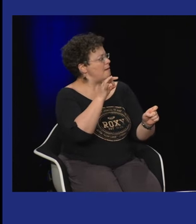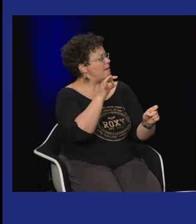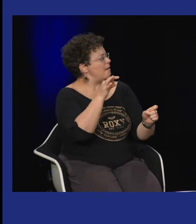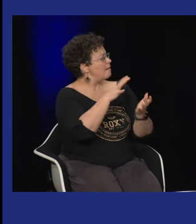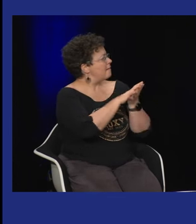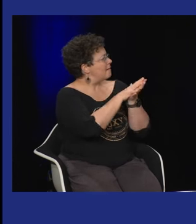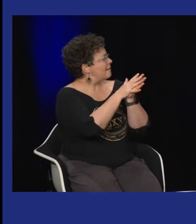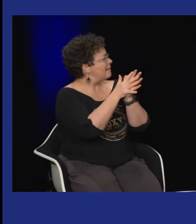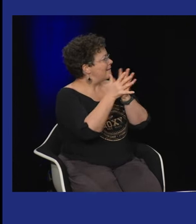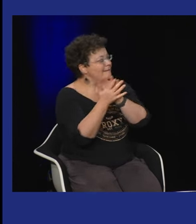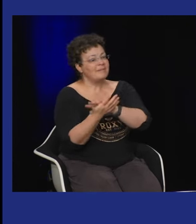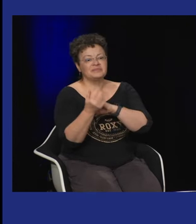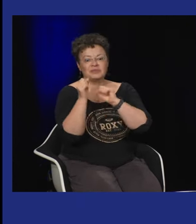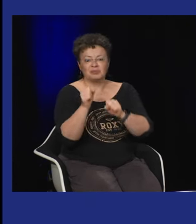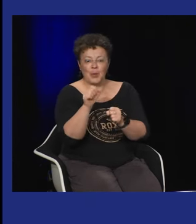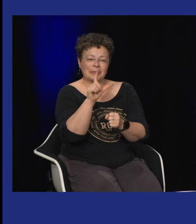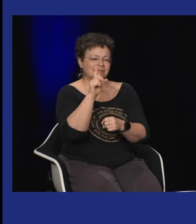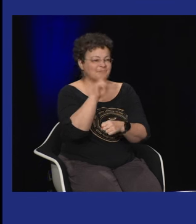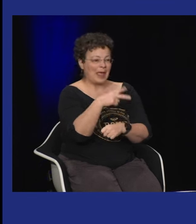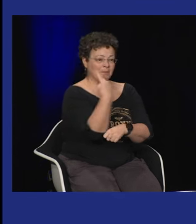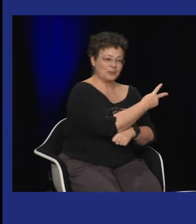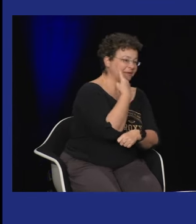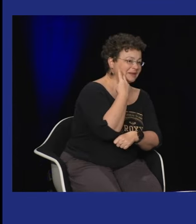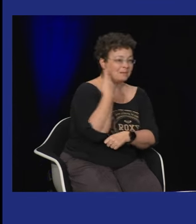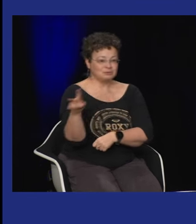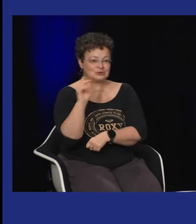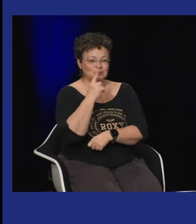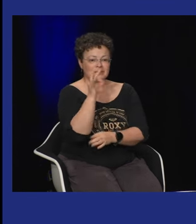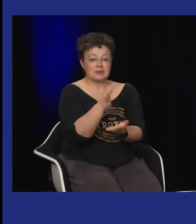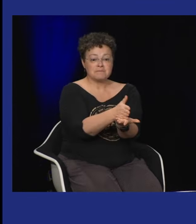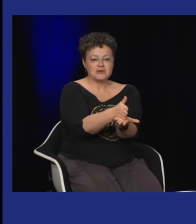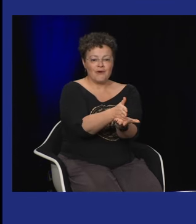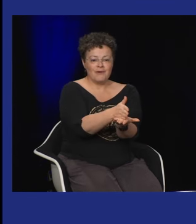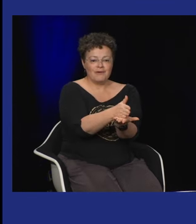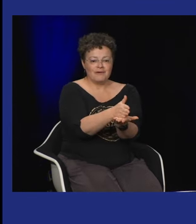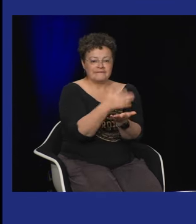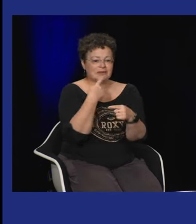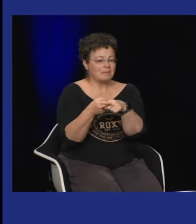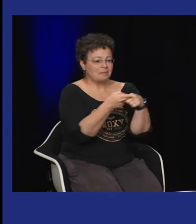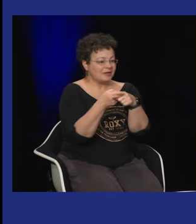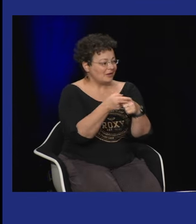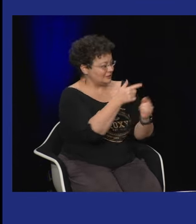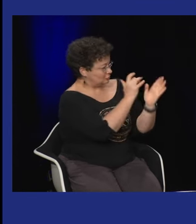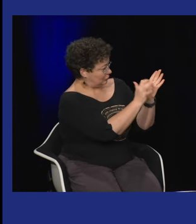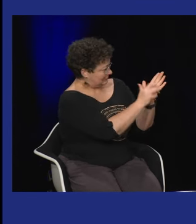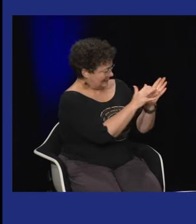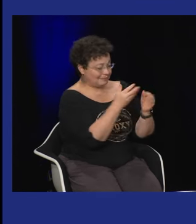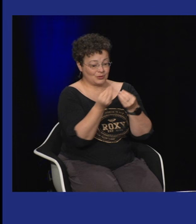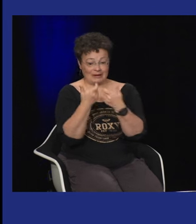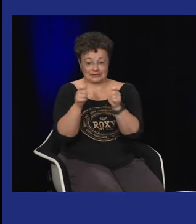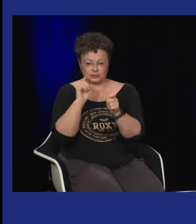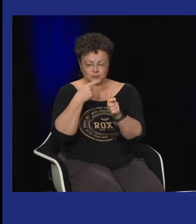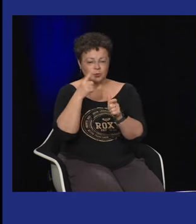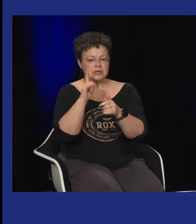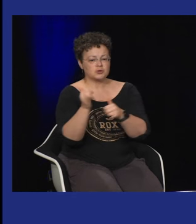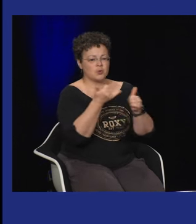et ça évoluait petit à petit et il peut y avoir c'est une espèce de forme